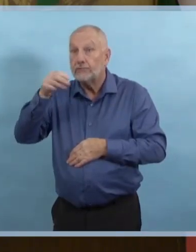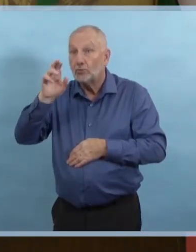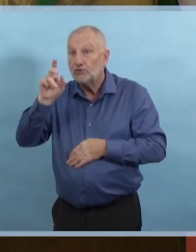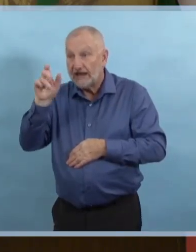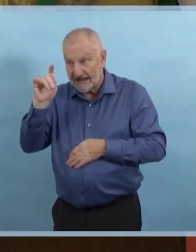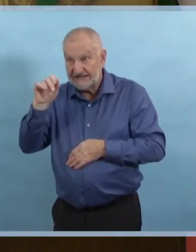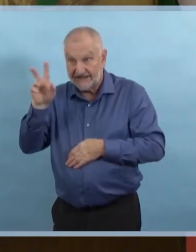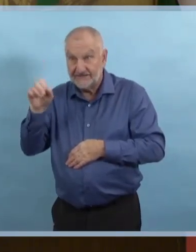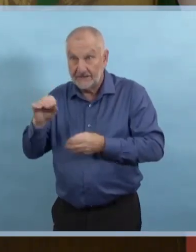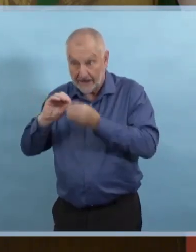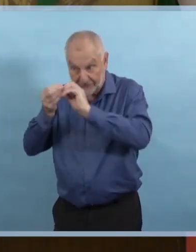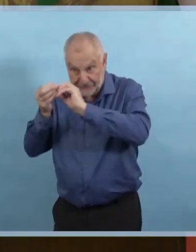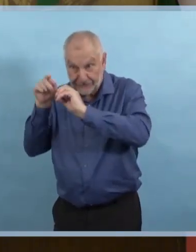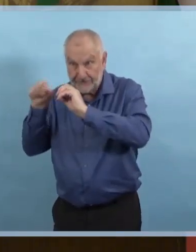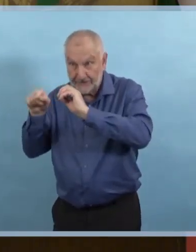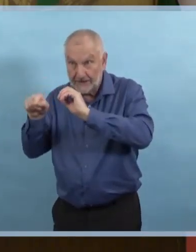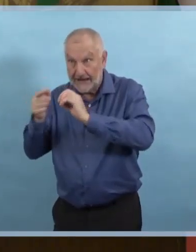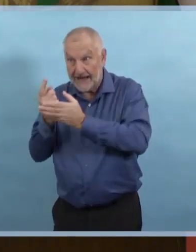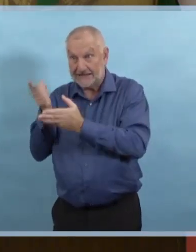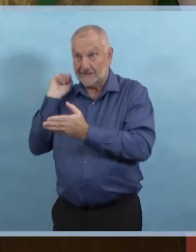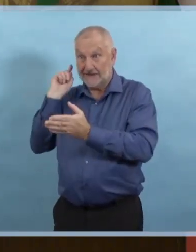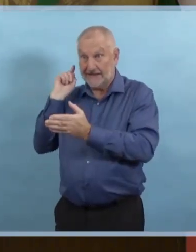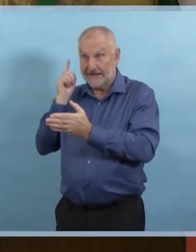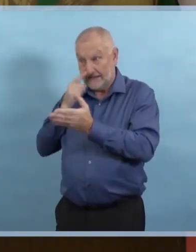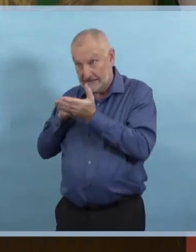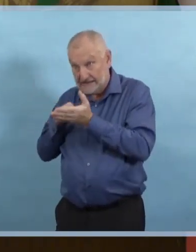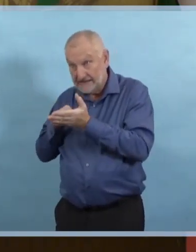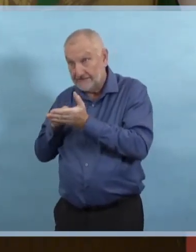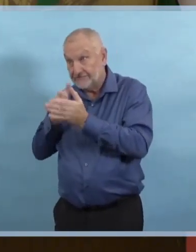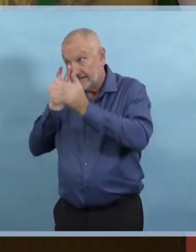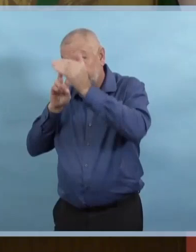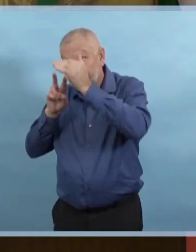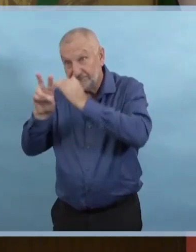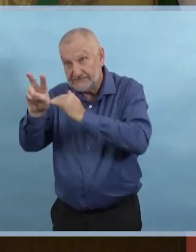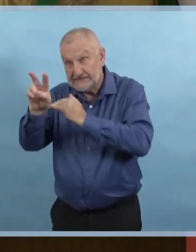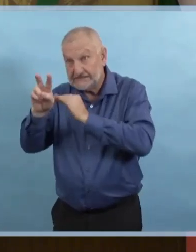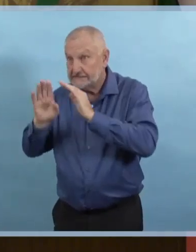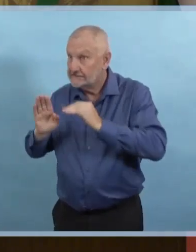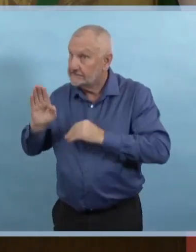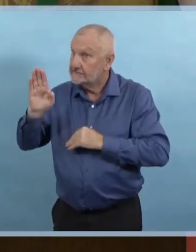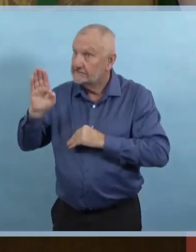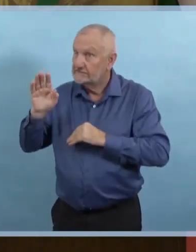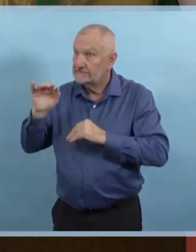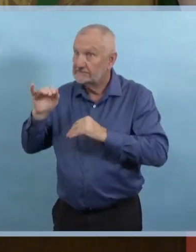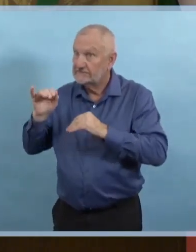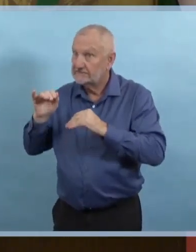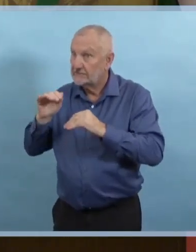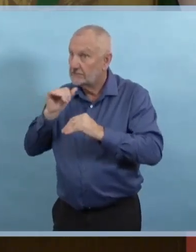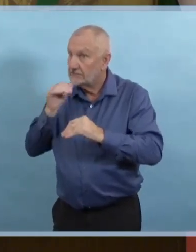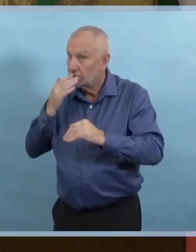nous continuons à cette vitesse, nous allons probablement avoir 5000 cas rendus à la fin de la semaine.